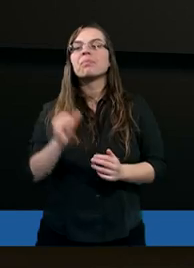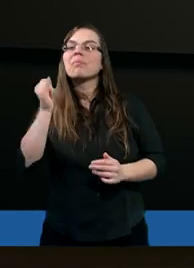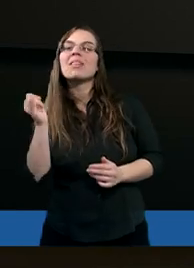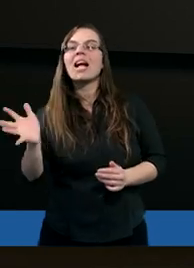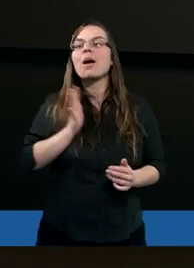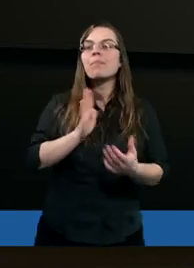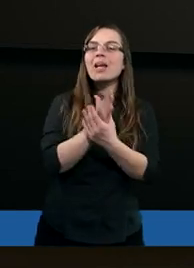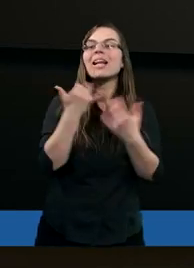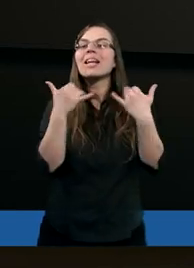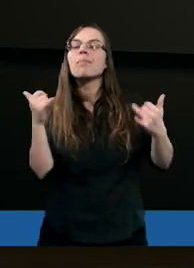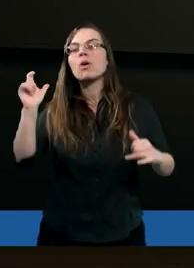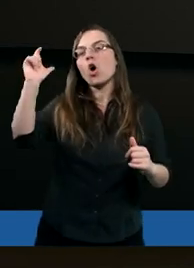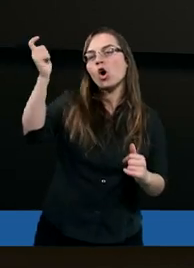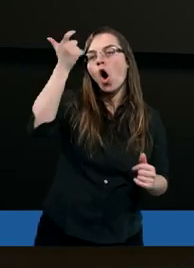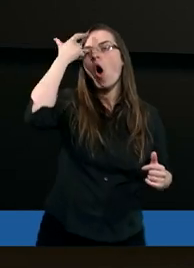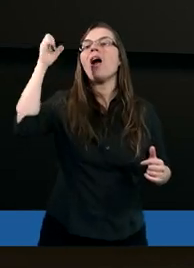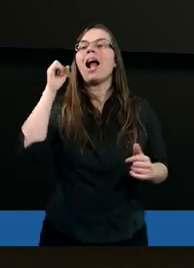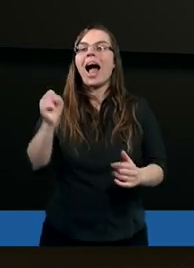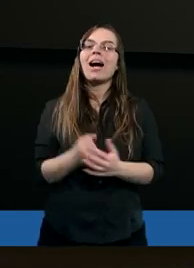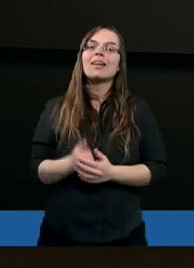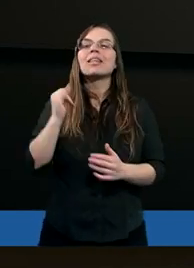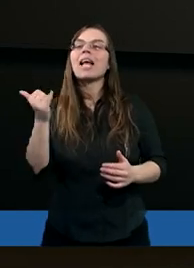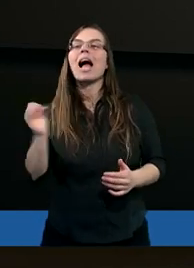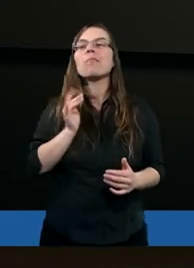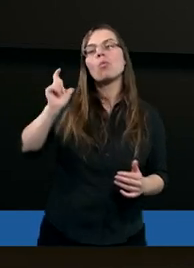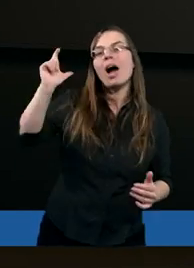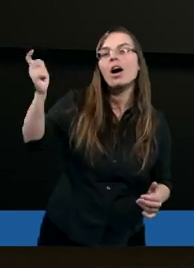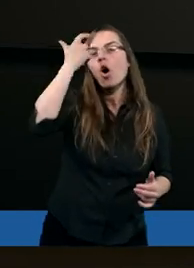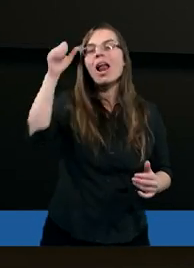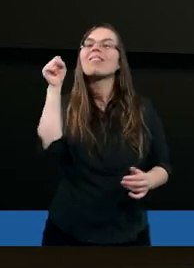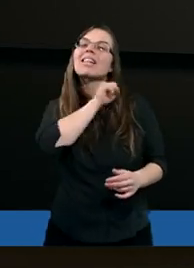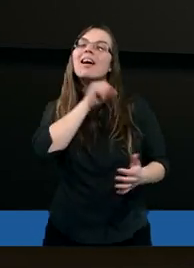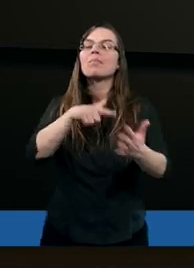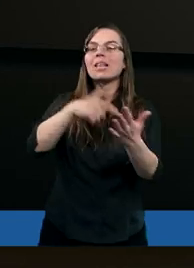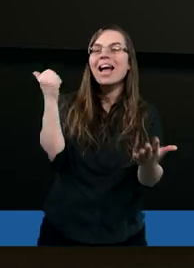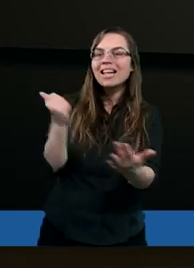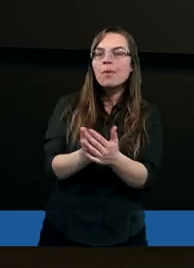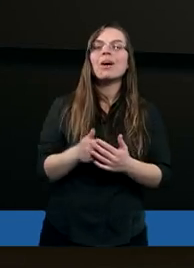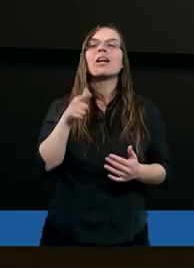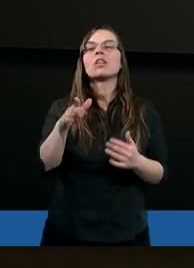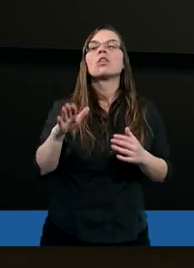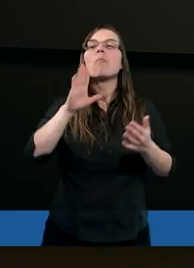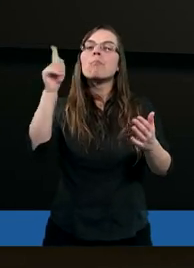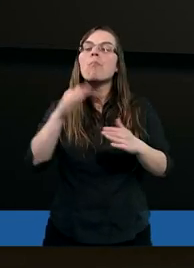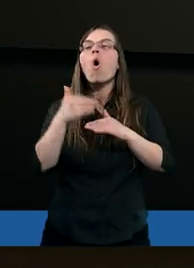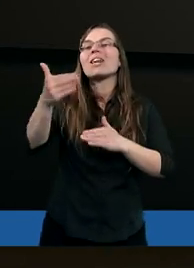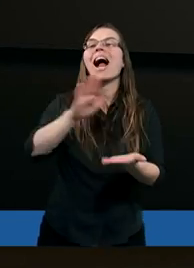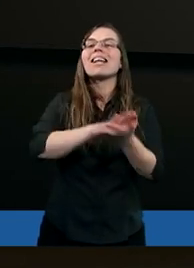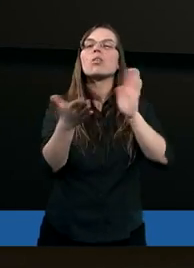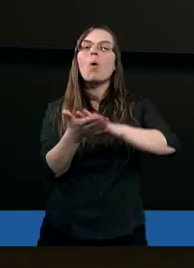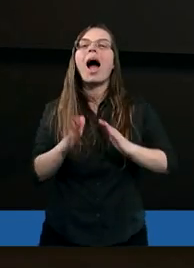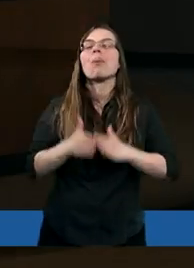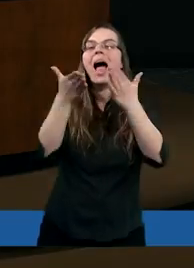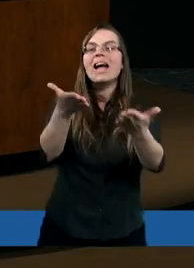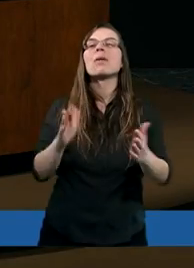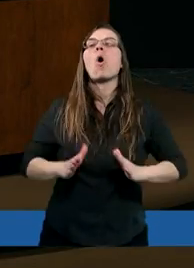Jaka była między innymi rola? Jaka była rola w Starym Testamencie kapłanów poza składaniem ofiar?